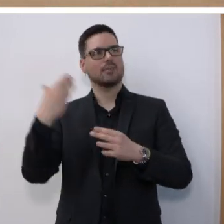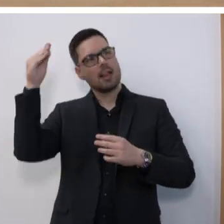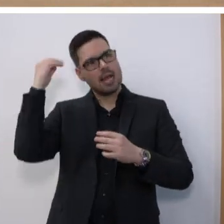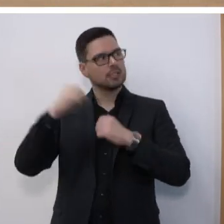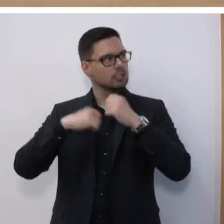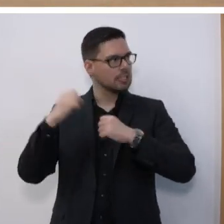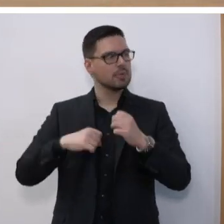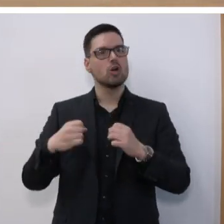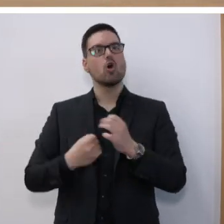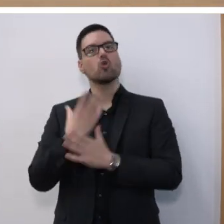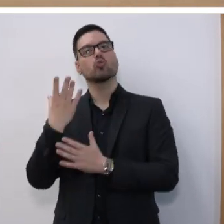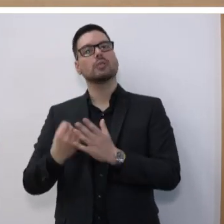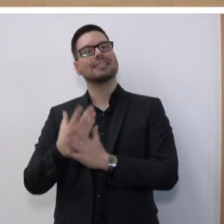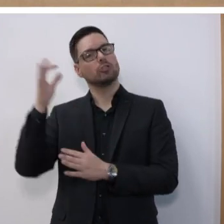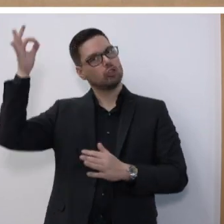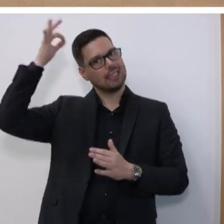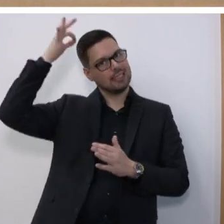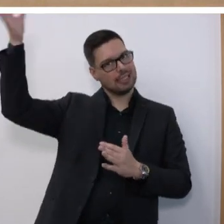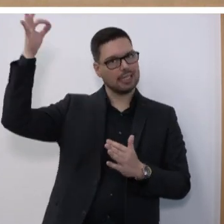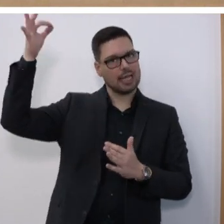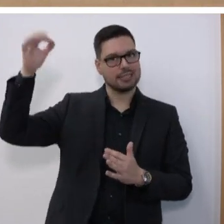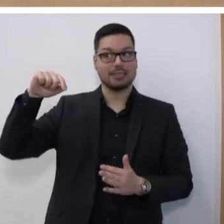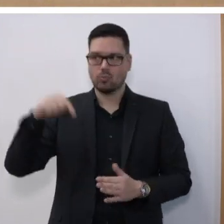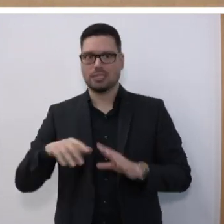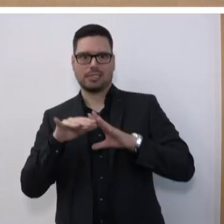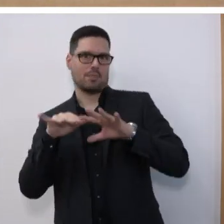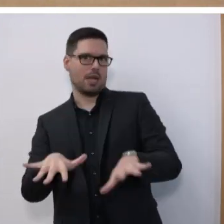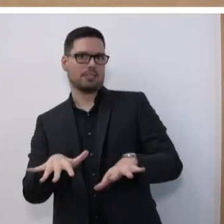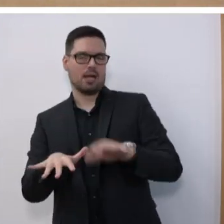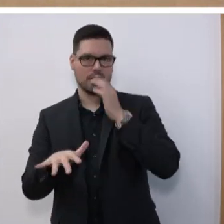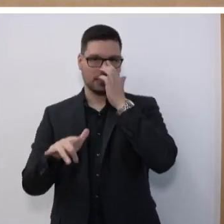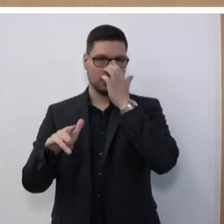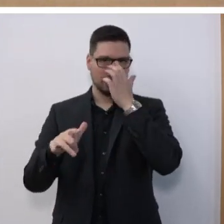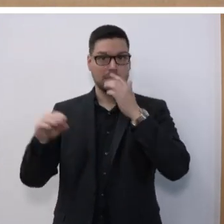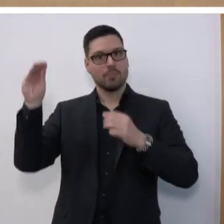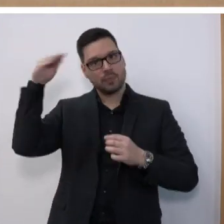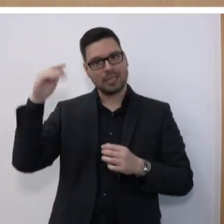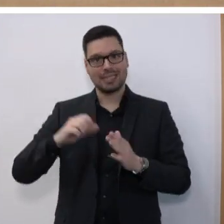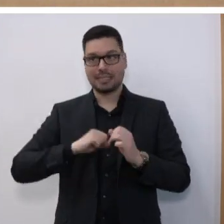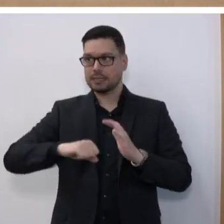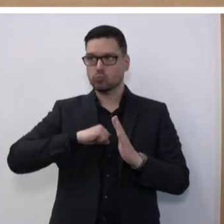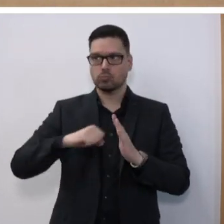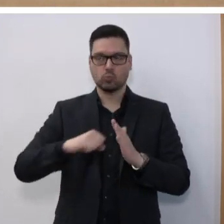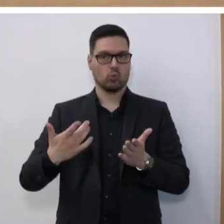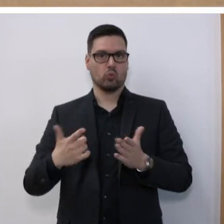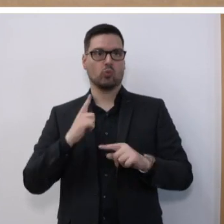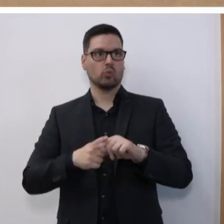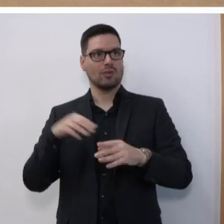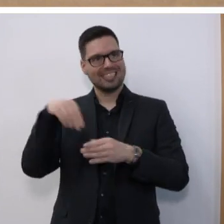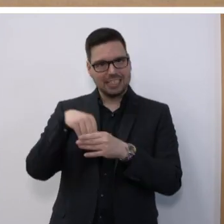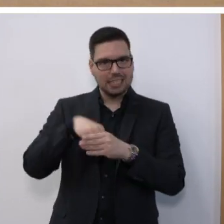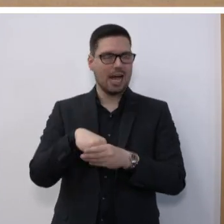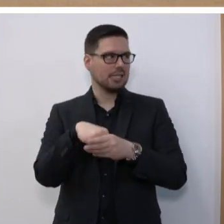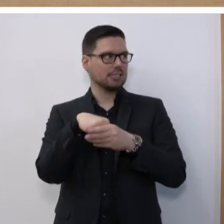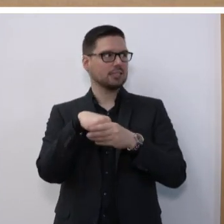Grundlage künstlicher Intelligenz tragen heute dazu bei, dass das Lerntempo der Schülerinnen und Schüler, aber auch Lerninhalte